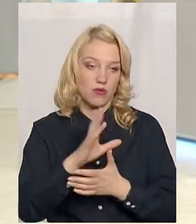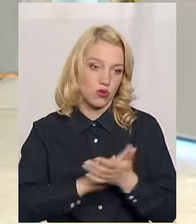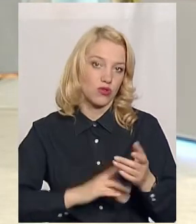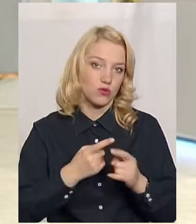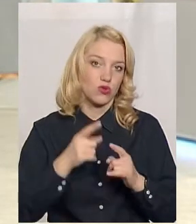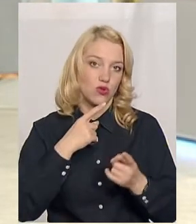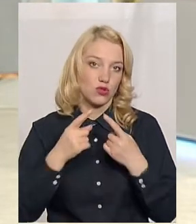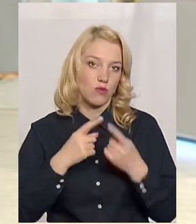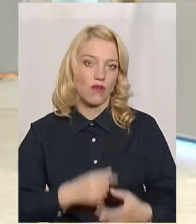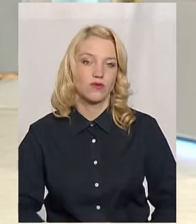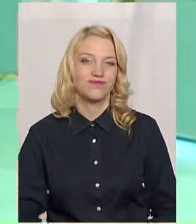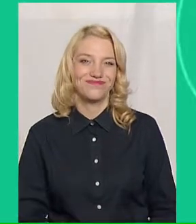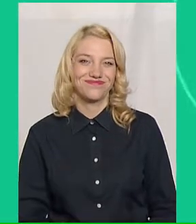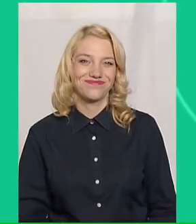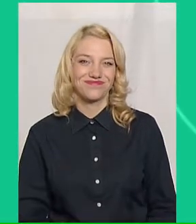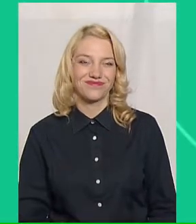розмову. Я не знаю.